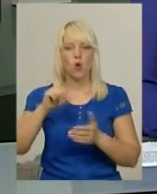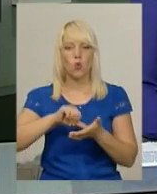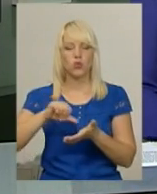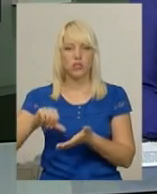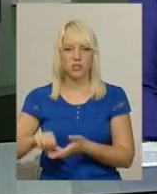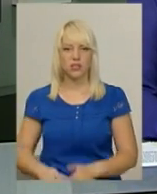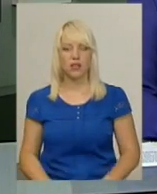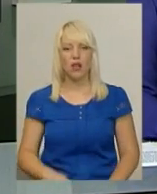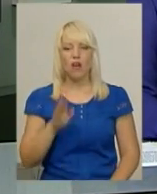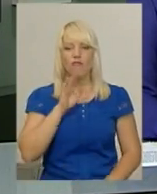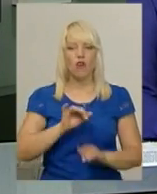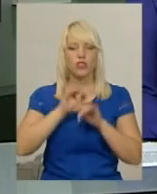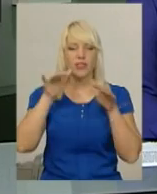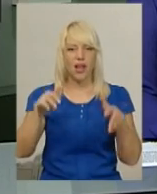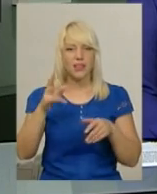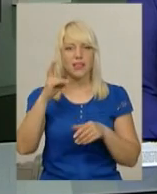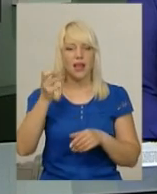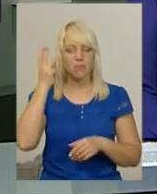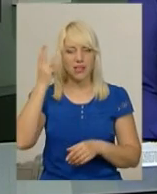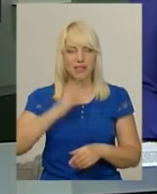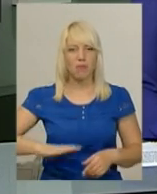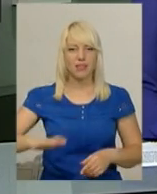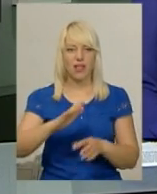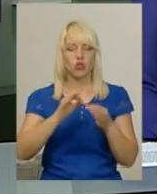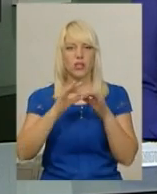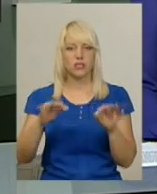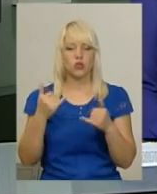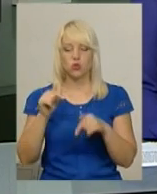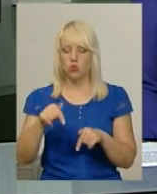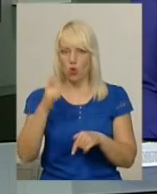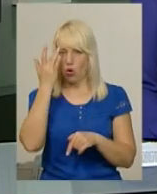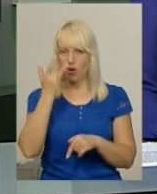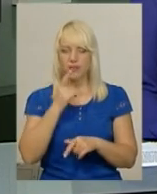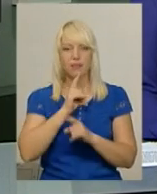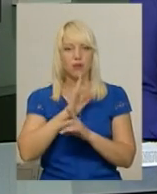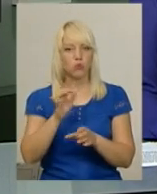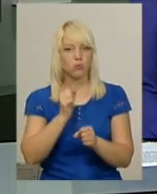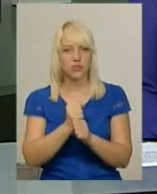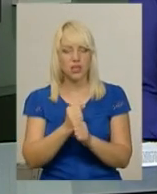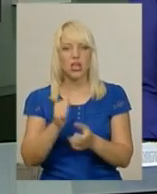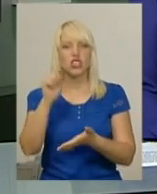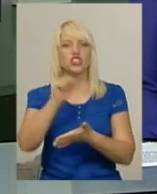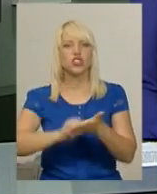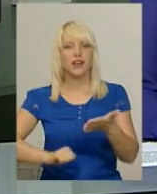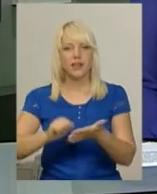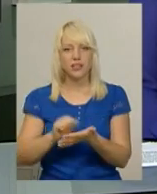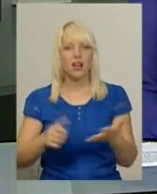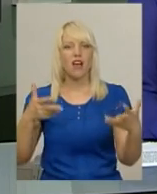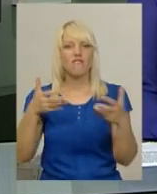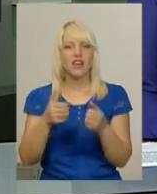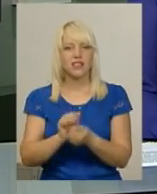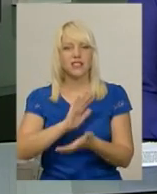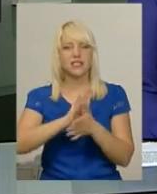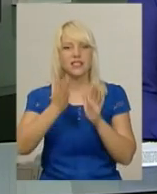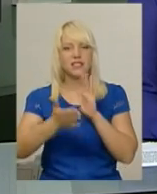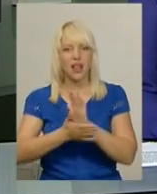Фонтани на Хмельницькому майдані Незалежності цього літа не працюватимуть. Через аварійний стан мереж, які постачають до них воду. Про це